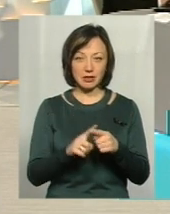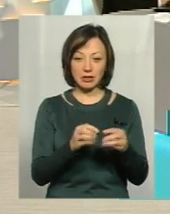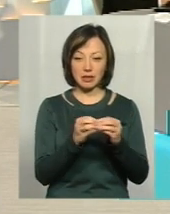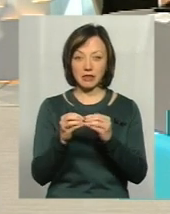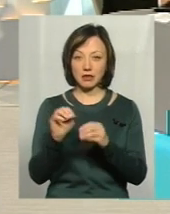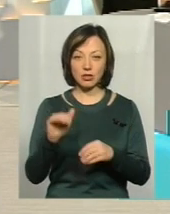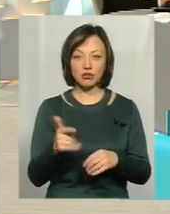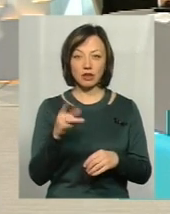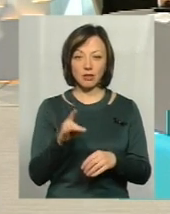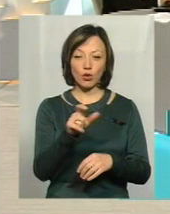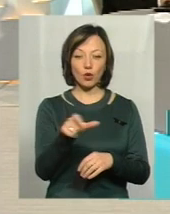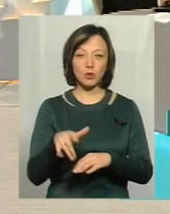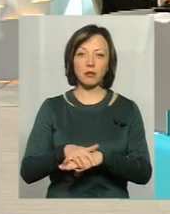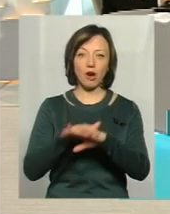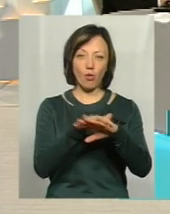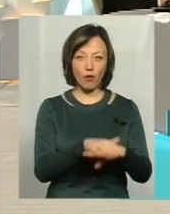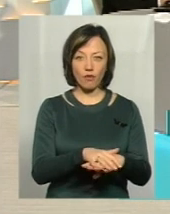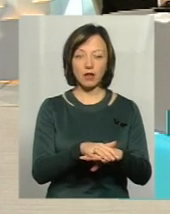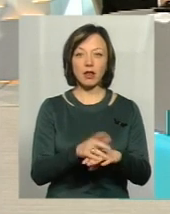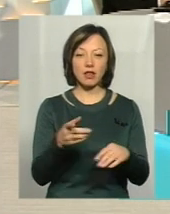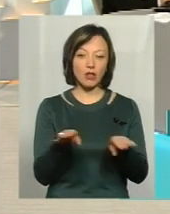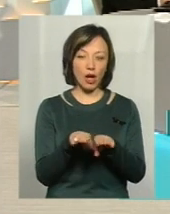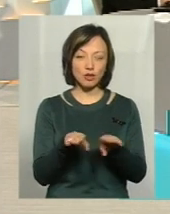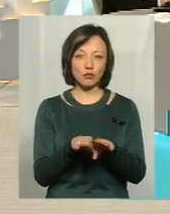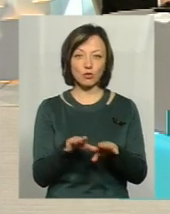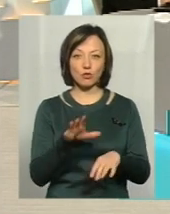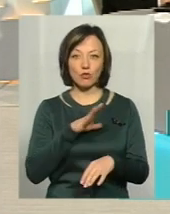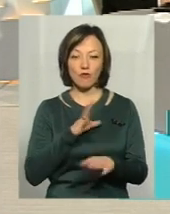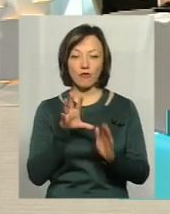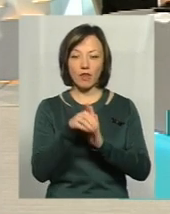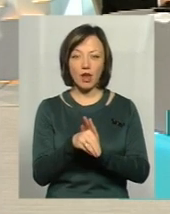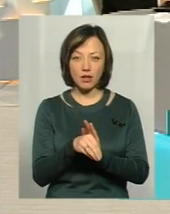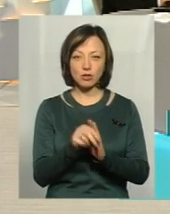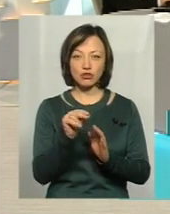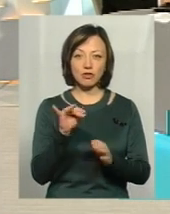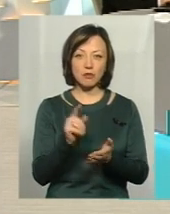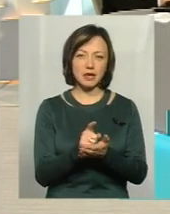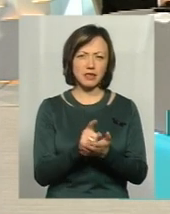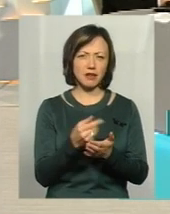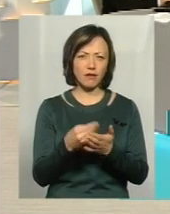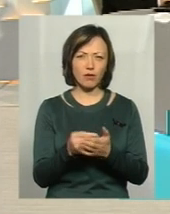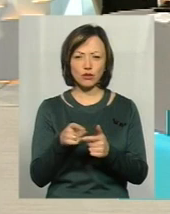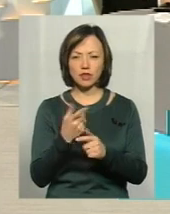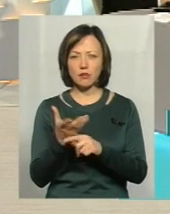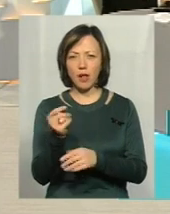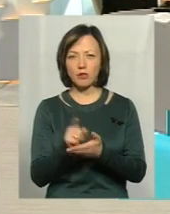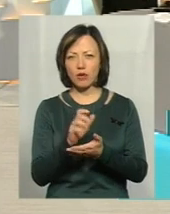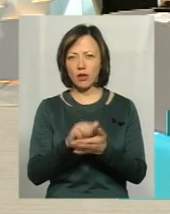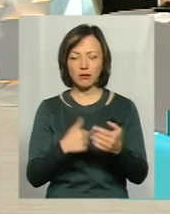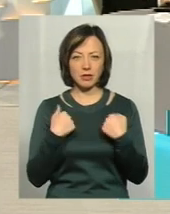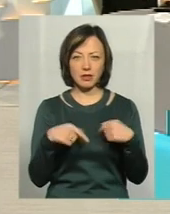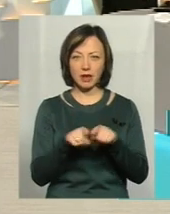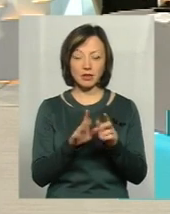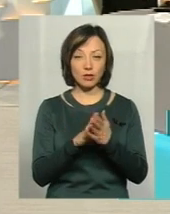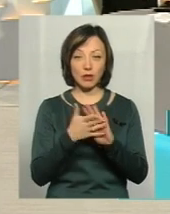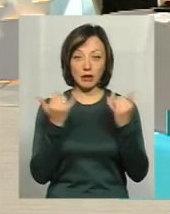тисяч гривень, коли люди перераховували, начебто це був внесок, чи в пенсійний фонд, чи сплата податку. От мене теж в таких